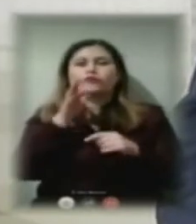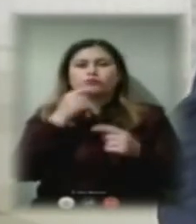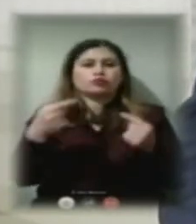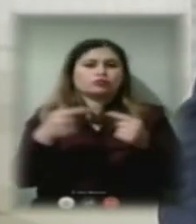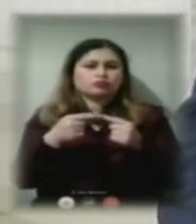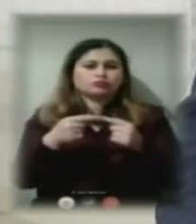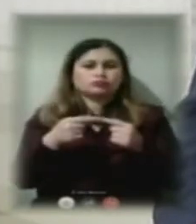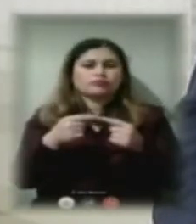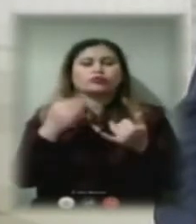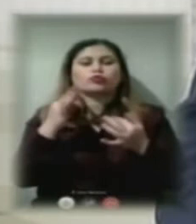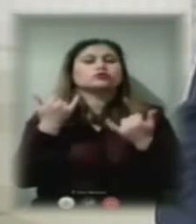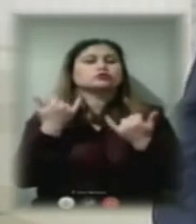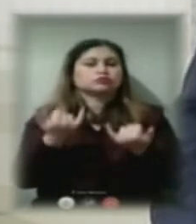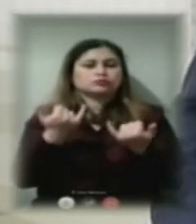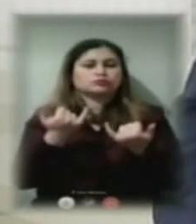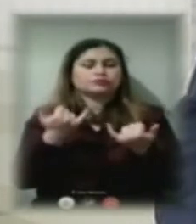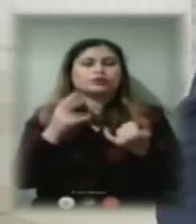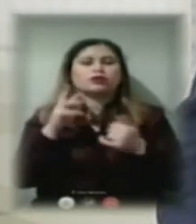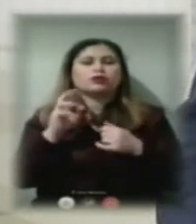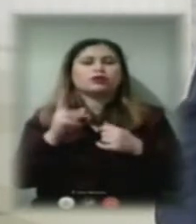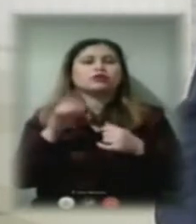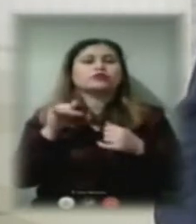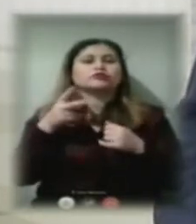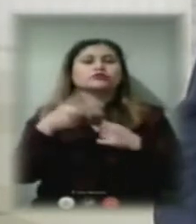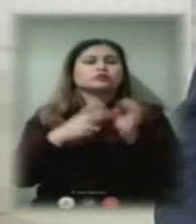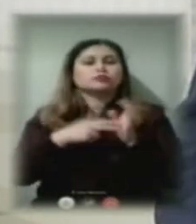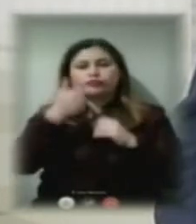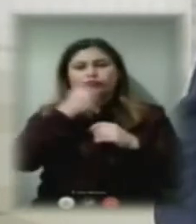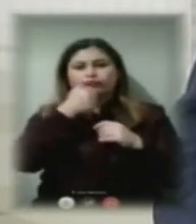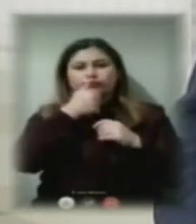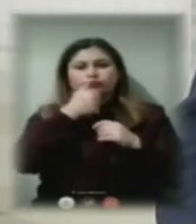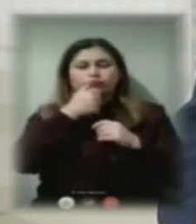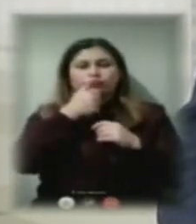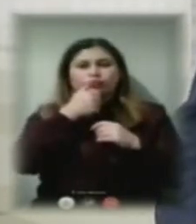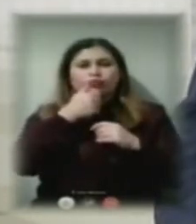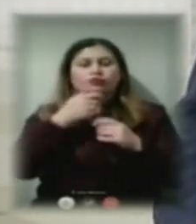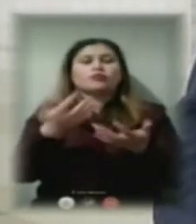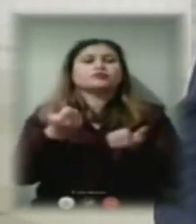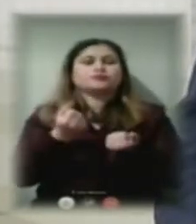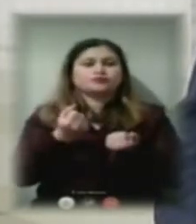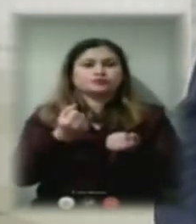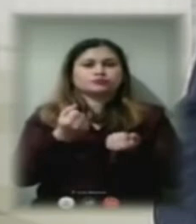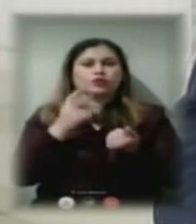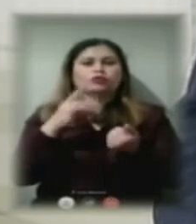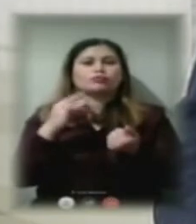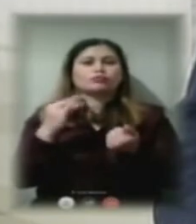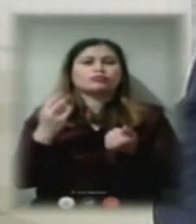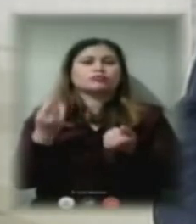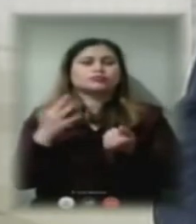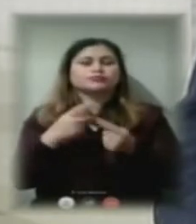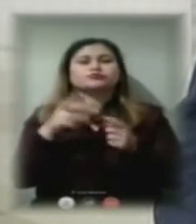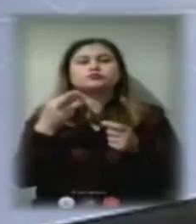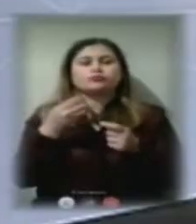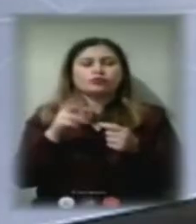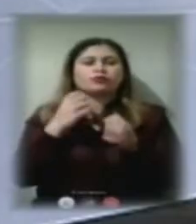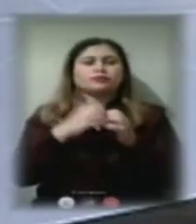знову, як і в 2017 році, отриманням номінації для «Херсонської